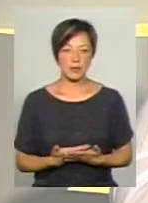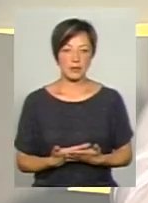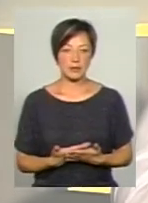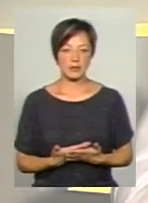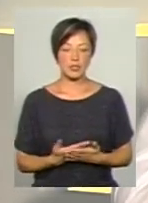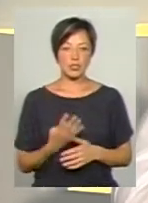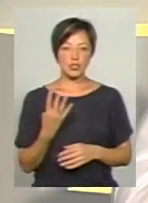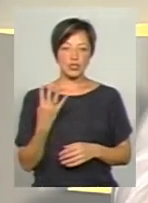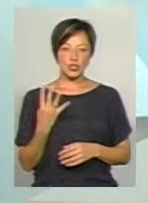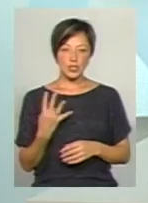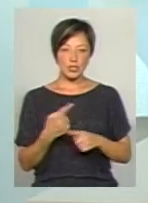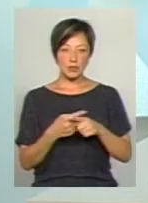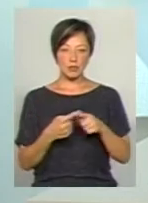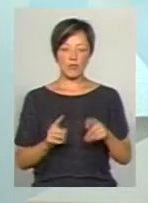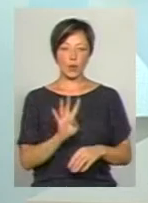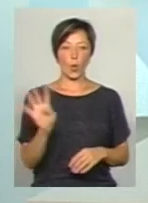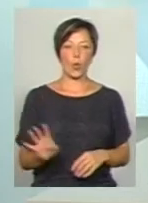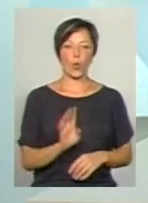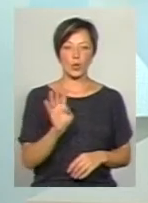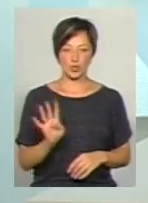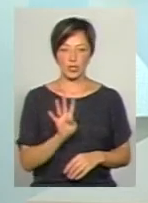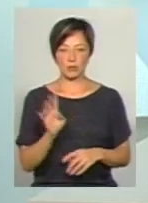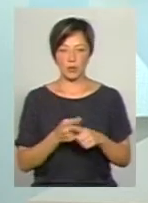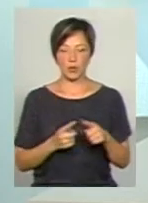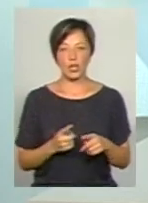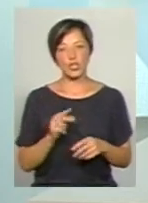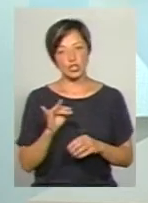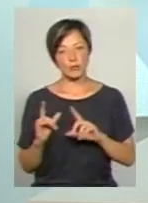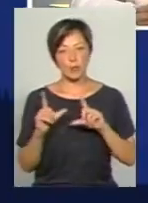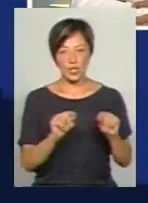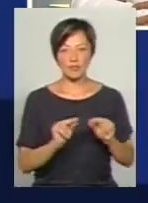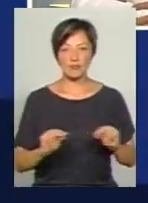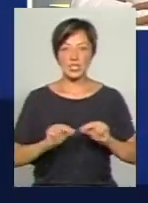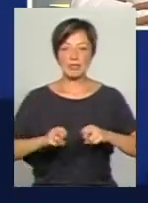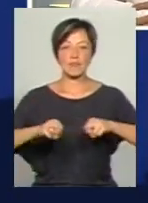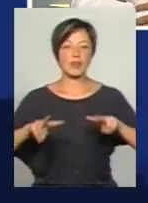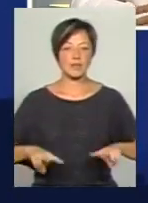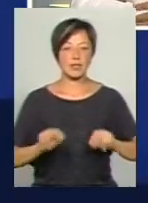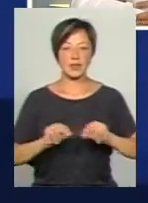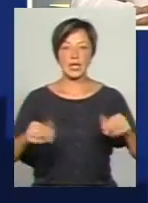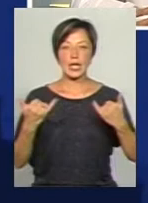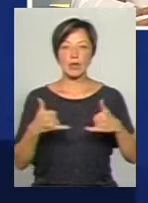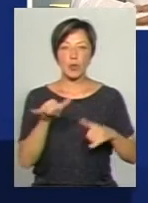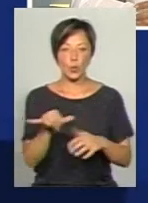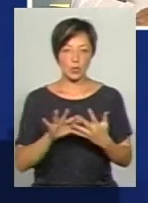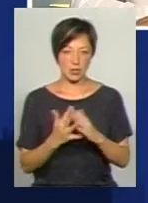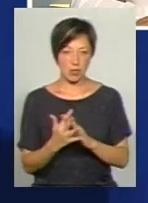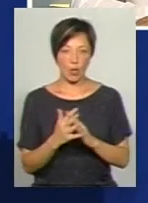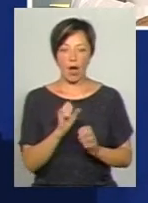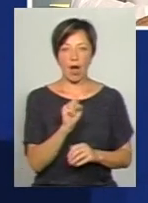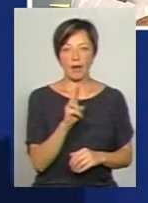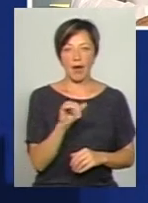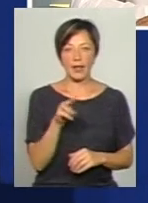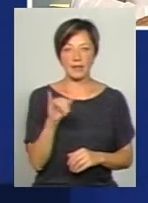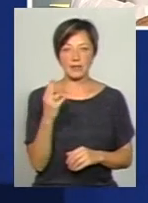4,5 години, то, як ви думаєте, чи поїде вчитель-фахівець викладати хімію у село Аркадійці